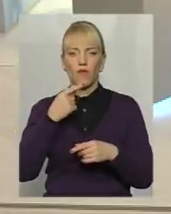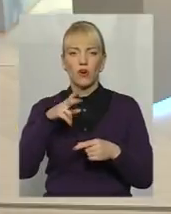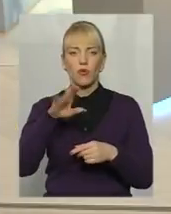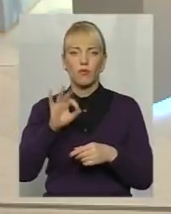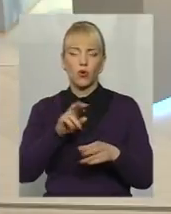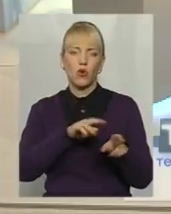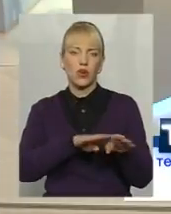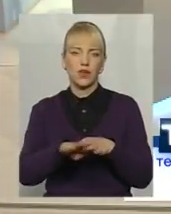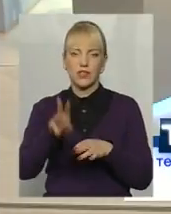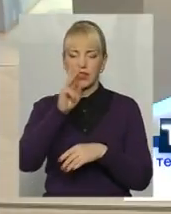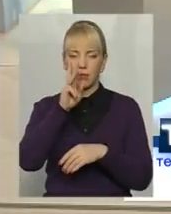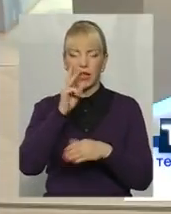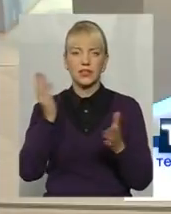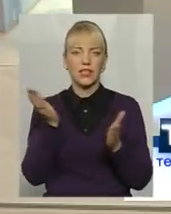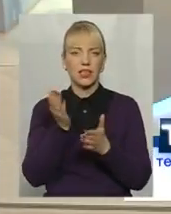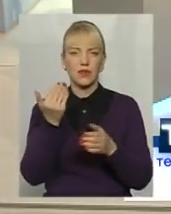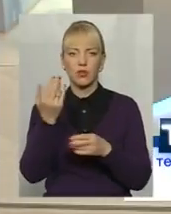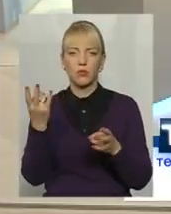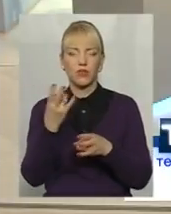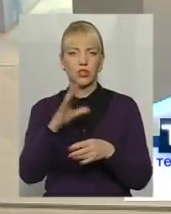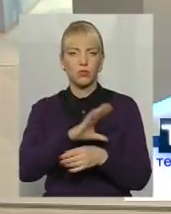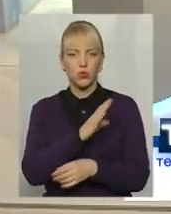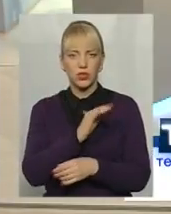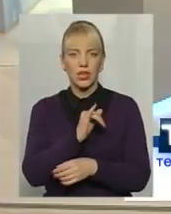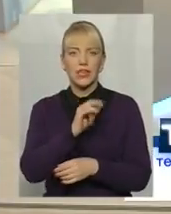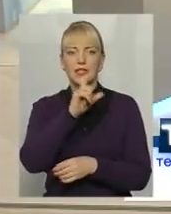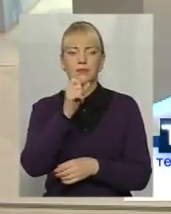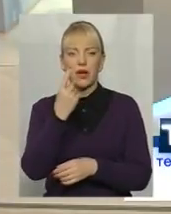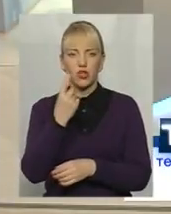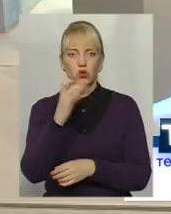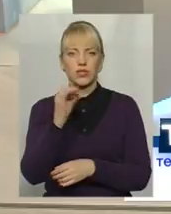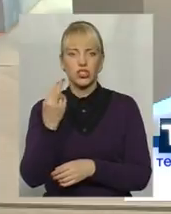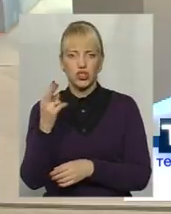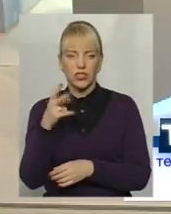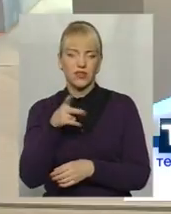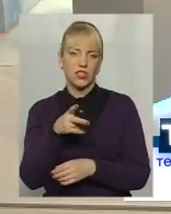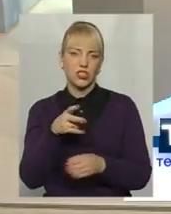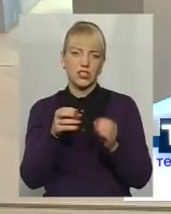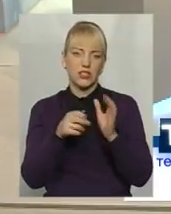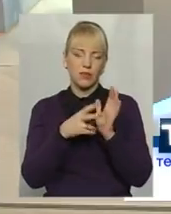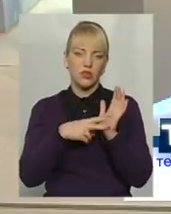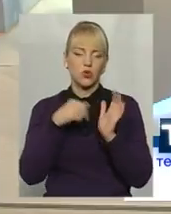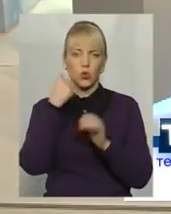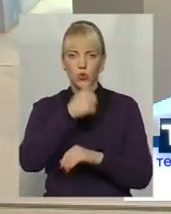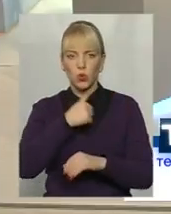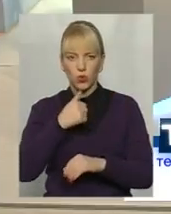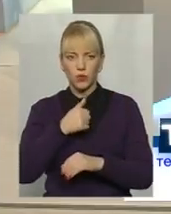про рівень зарплат, якими вони мають бути з 1 січня 2017 року.